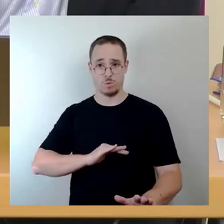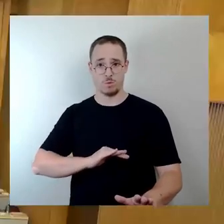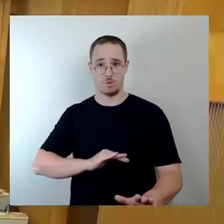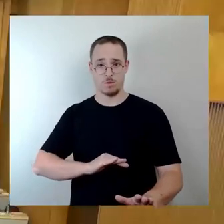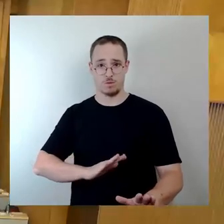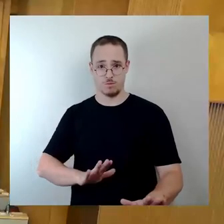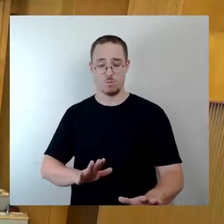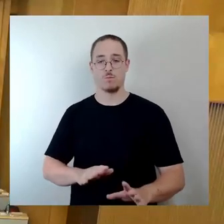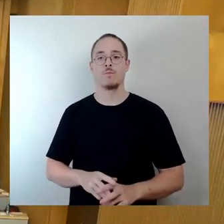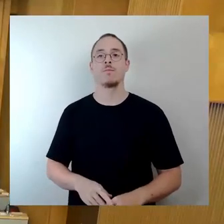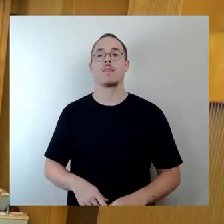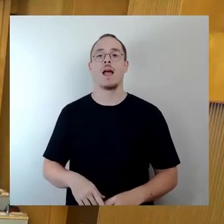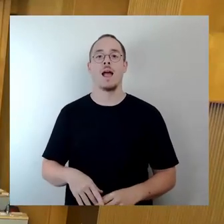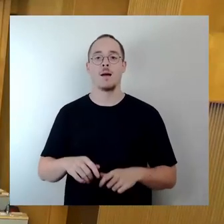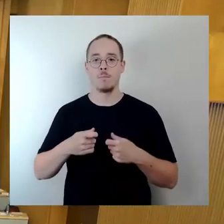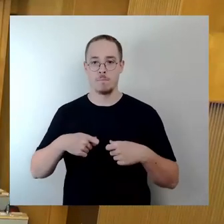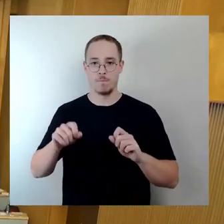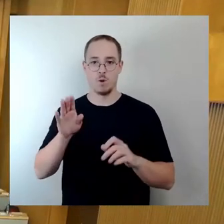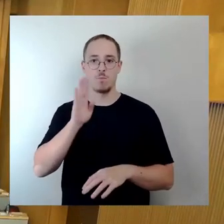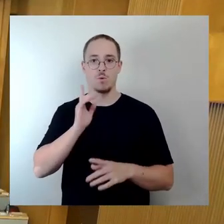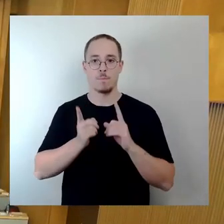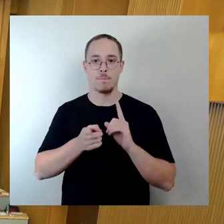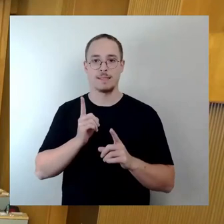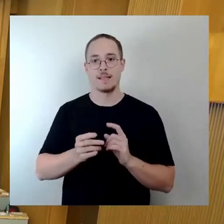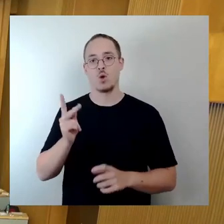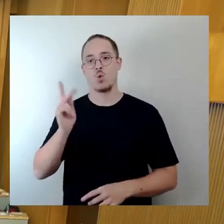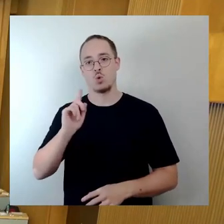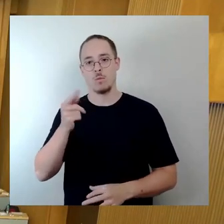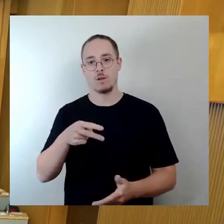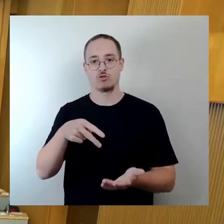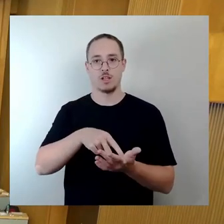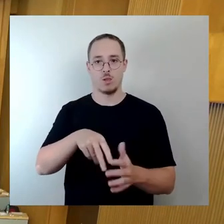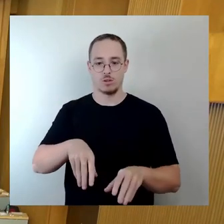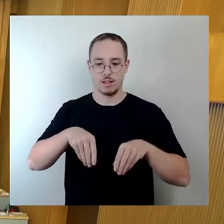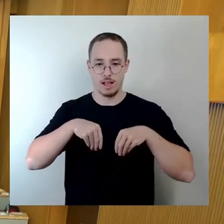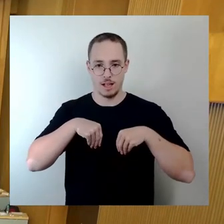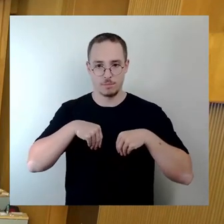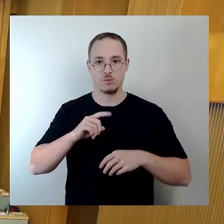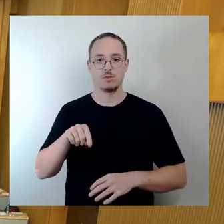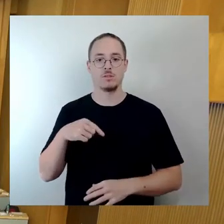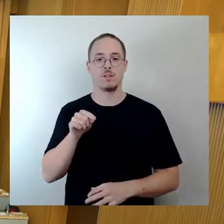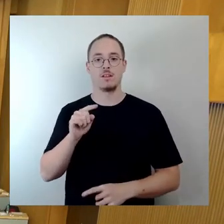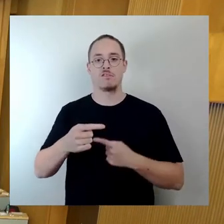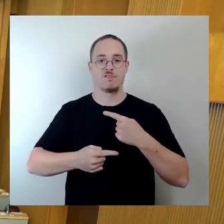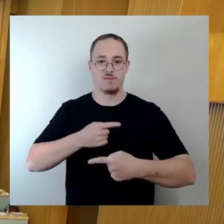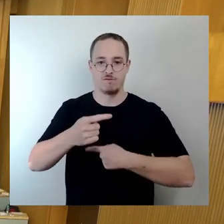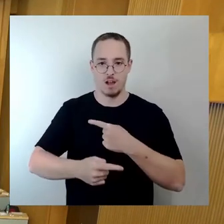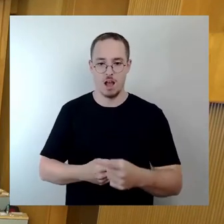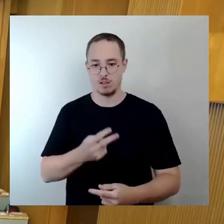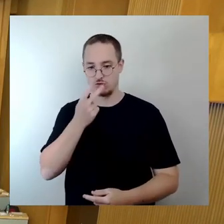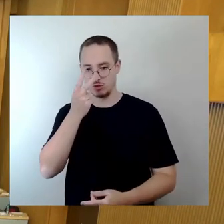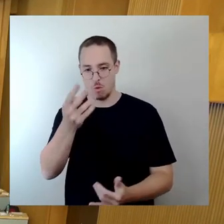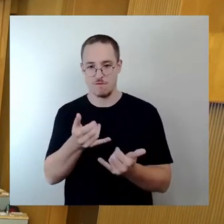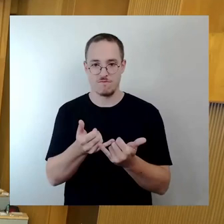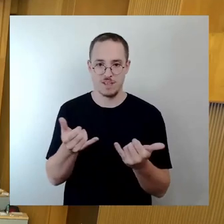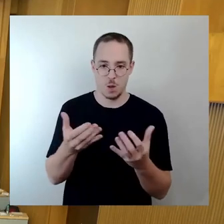Baubürgermeister Kühn würde jetzt noch mal Stellung nehmen und dann würden wir uns mit dem Verfahren beschäftigen, wie wir dann zu den Beschlüssen